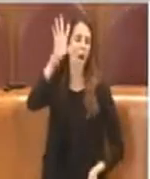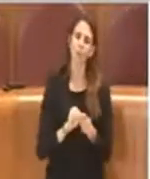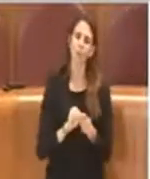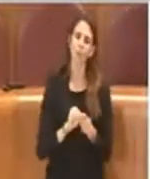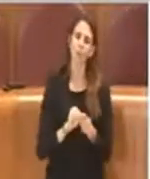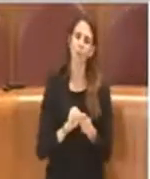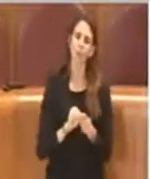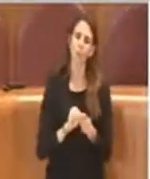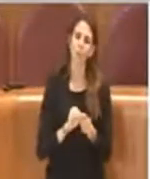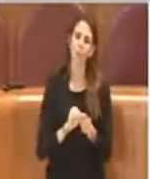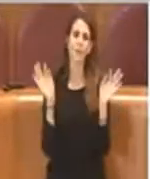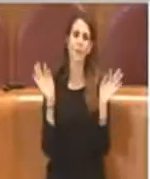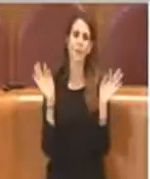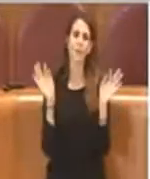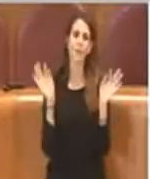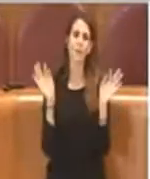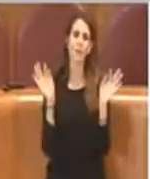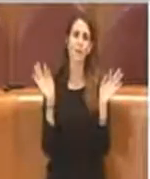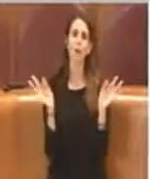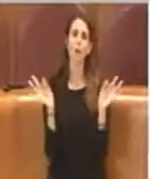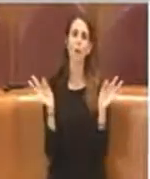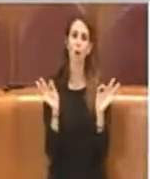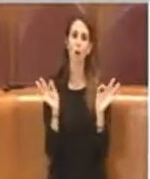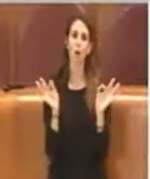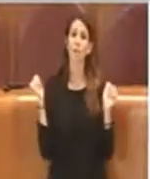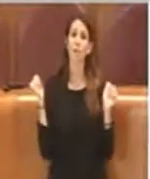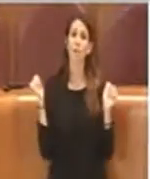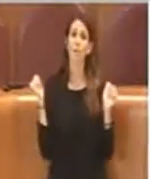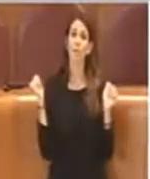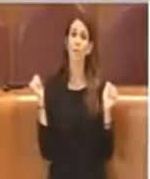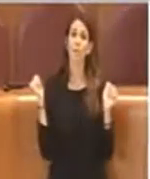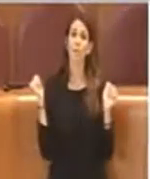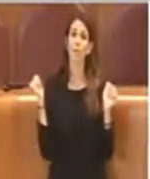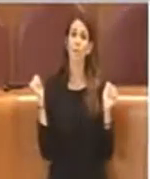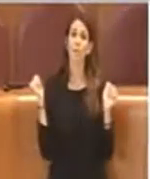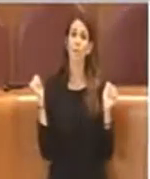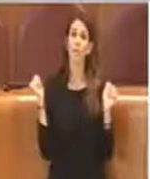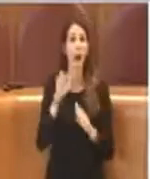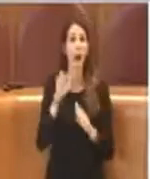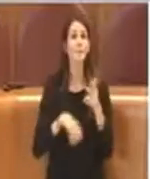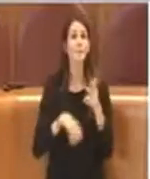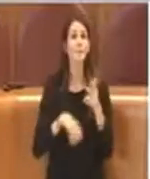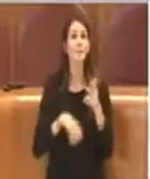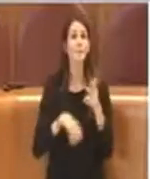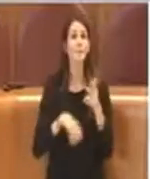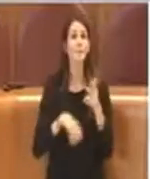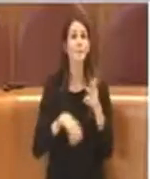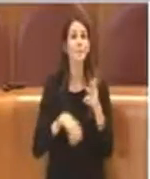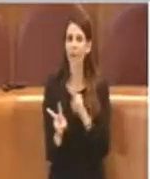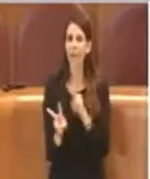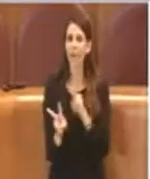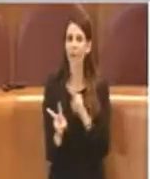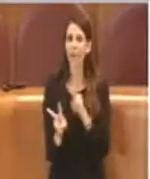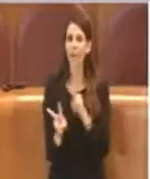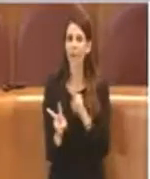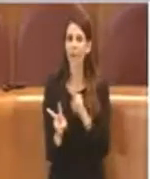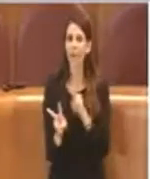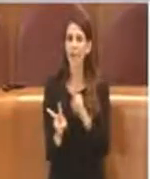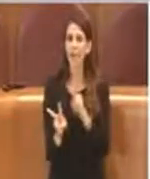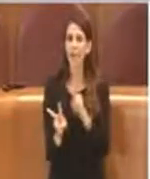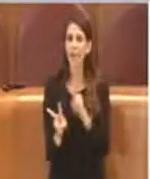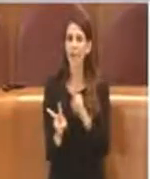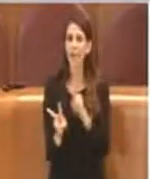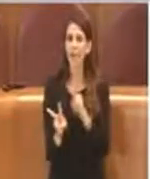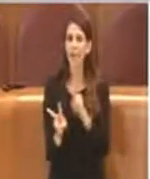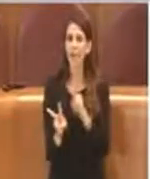italiani su un tema di sensibilità, di benessere animale, di civiltà e di non violenza. Perciò, Presidente,